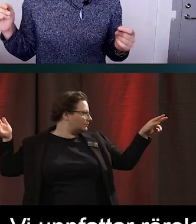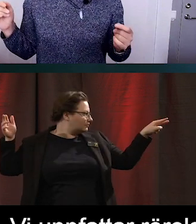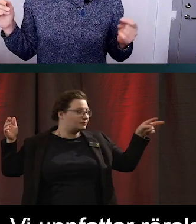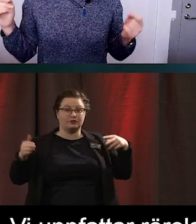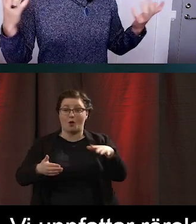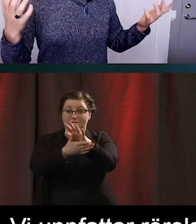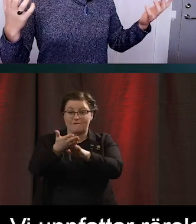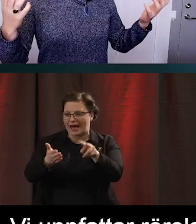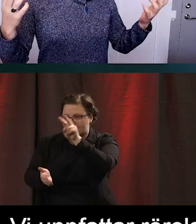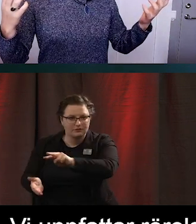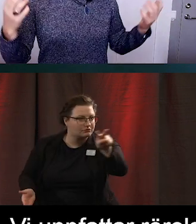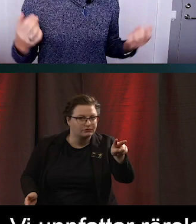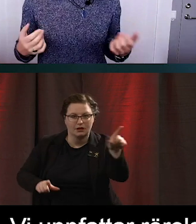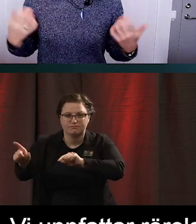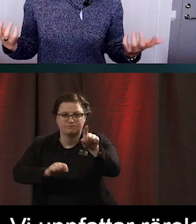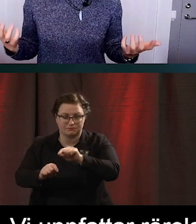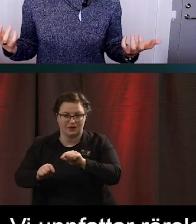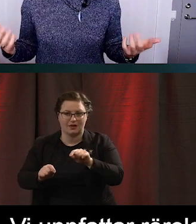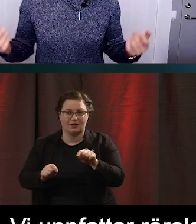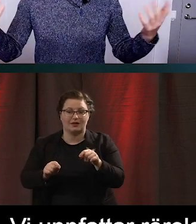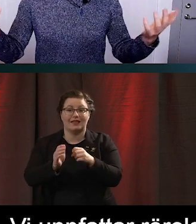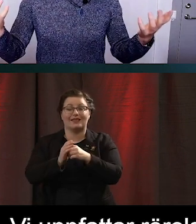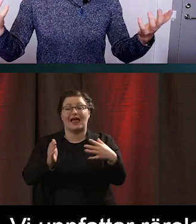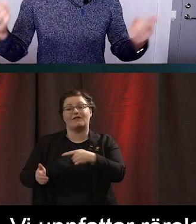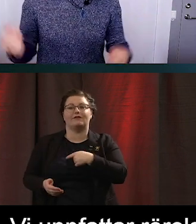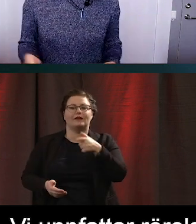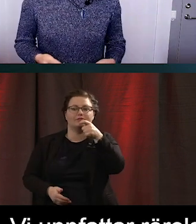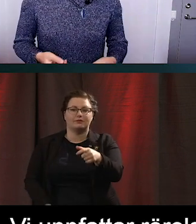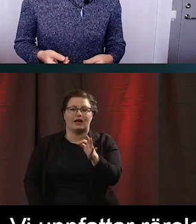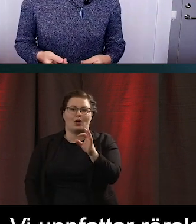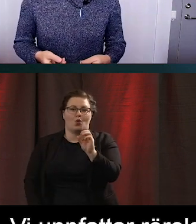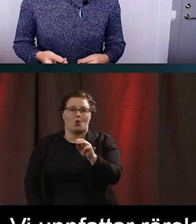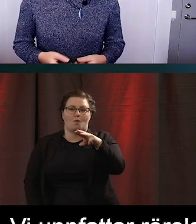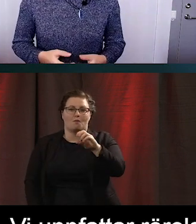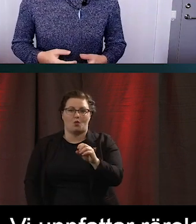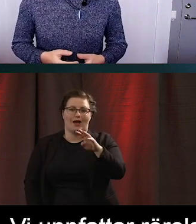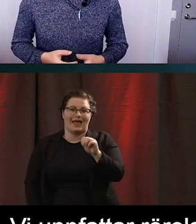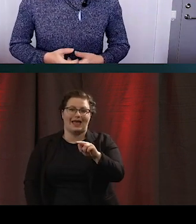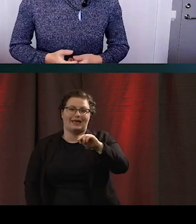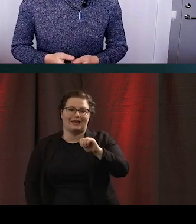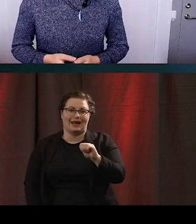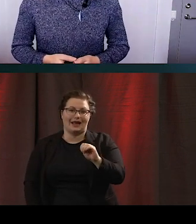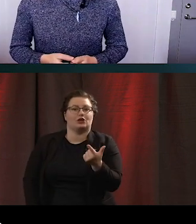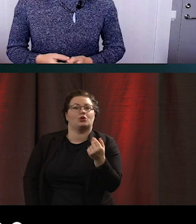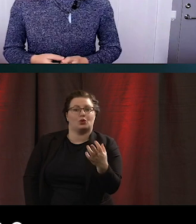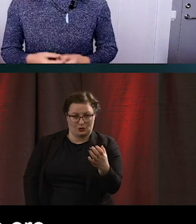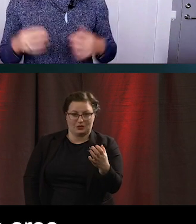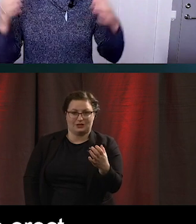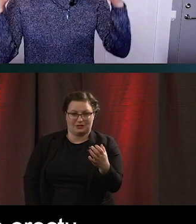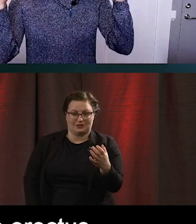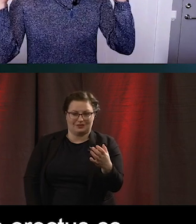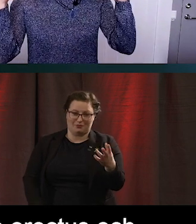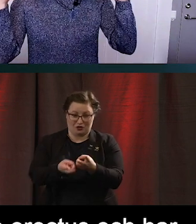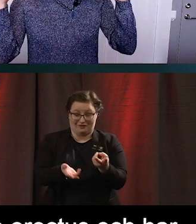vår omgivning. Och det är det som gör att vi är homo erectus, så att vi är upprätta. Men vi har utvecklat vår värld till en